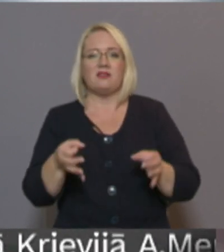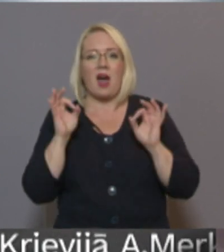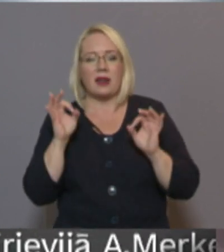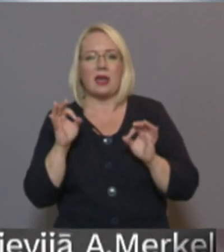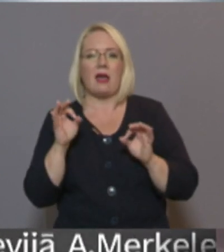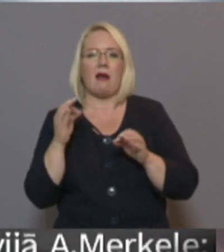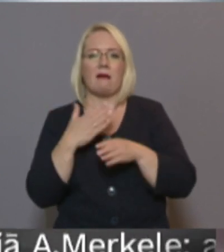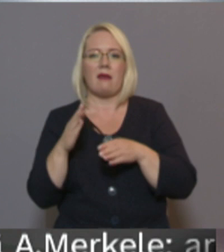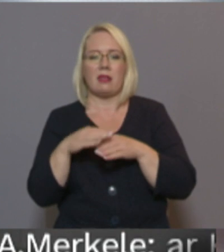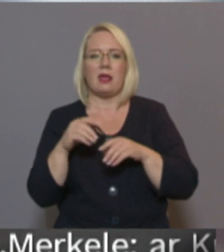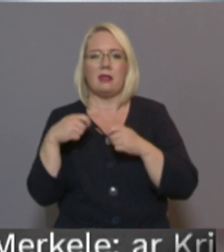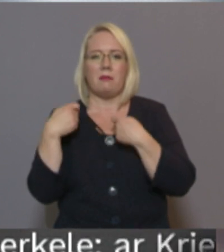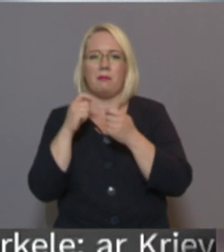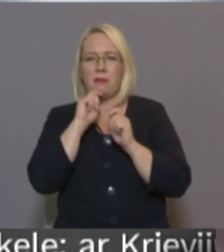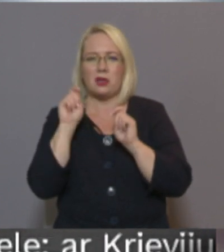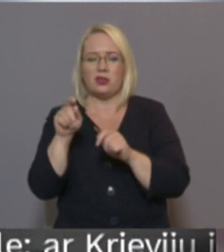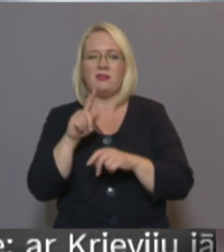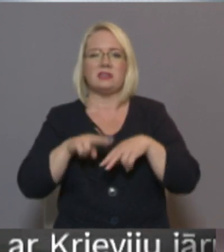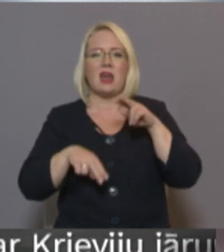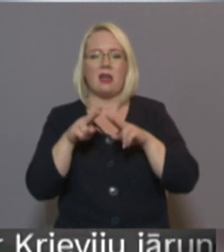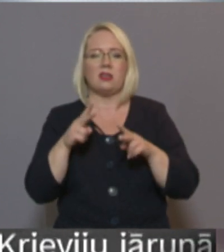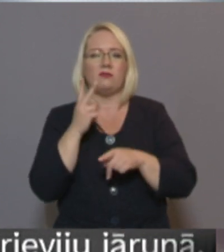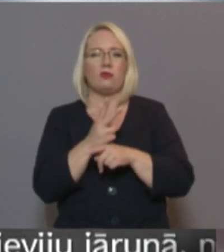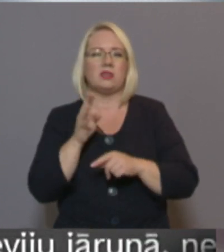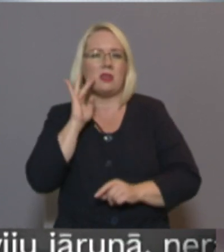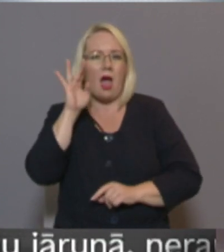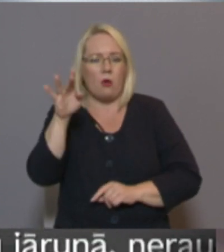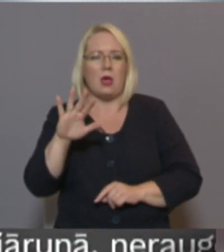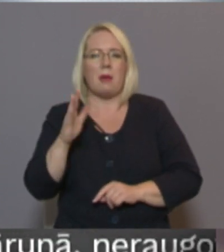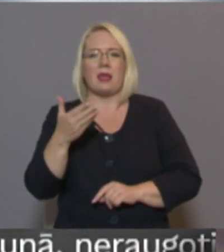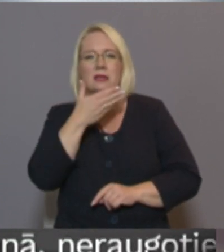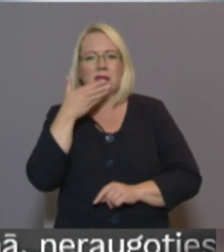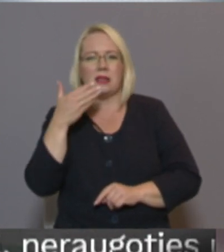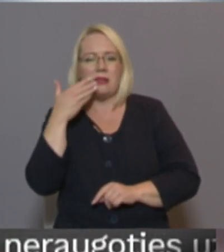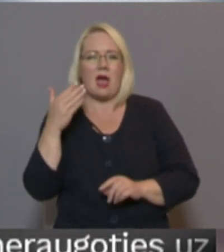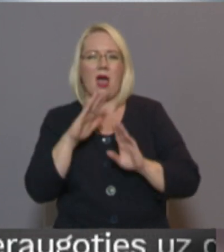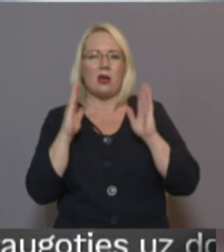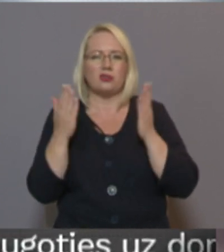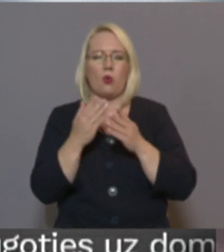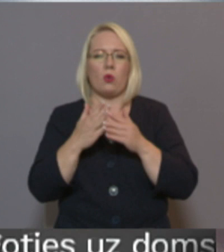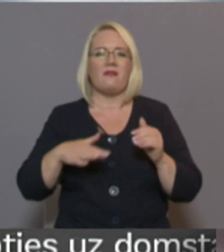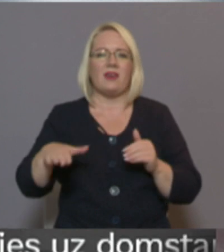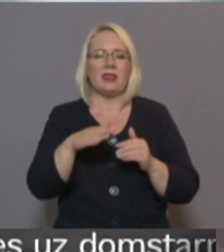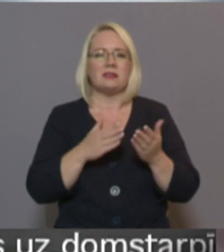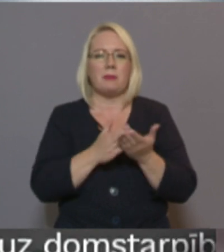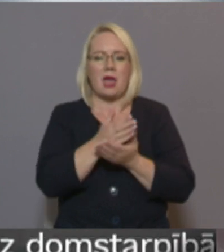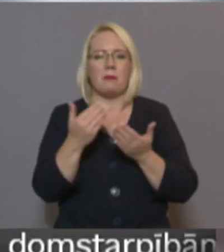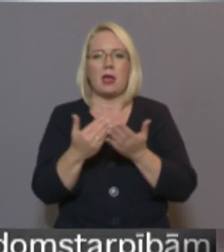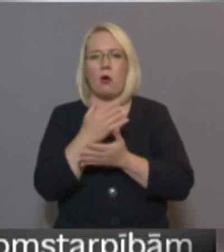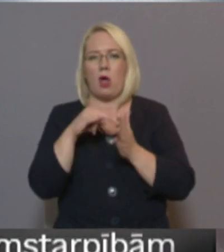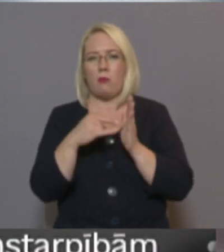piešķiršanai ir nevis celtnes funkcijas nākotnē, bet gan energoefektivitāte un vides pieejamība jaunajā projektā.